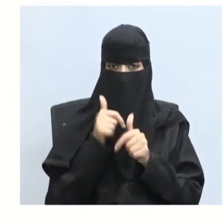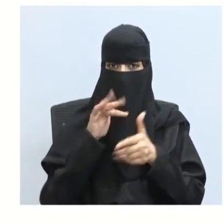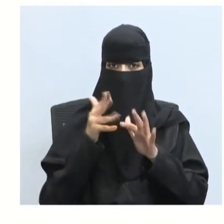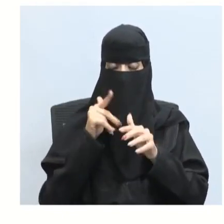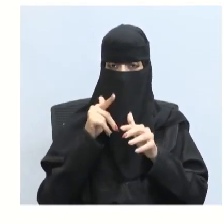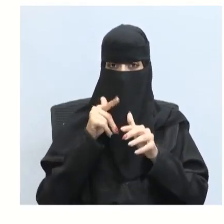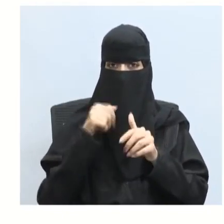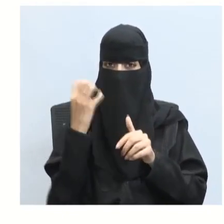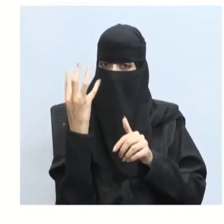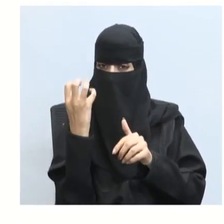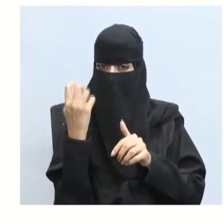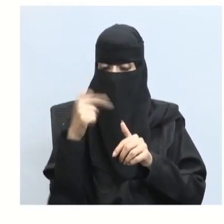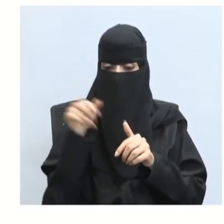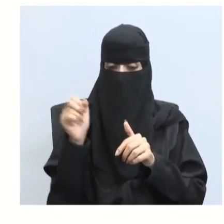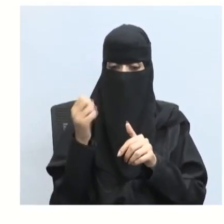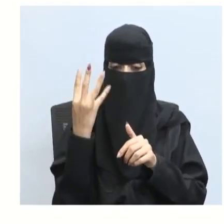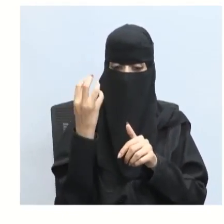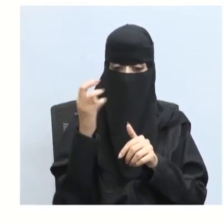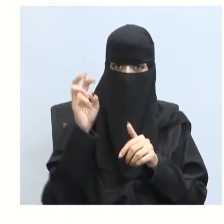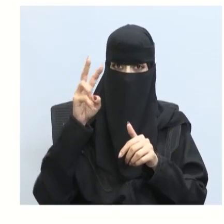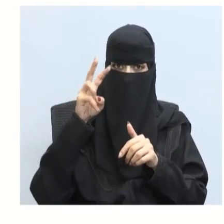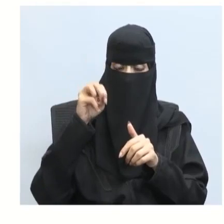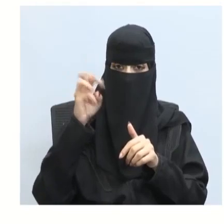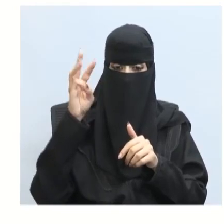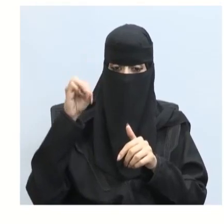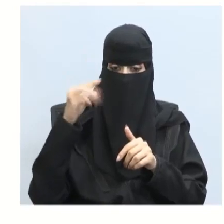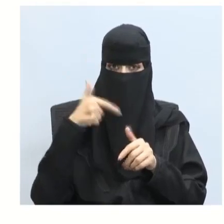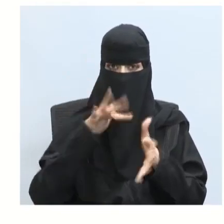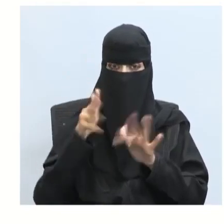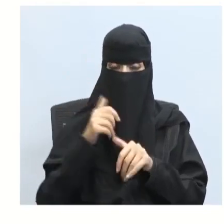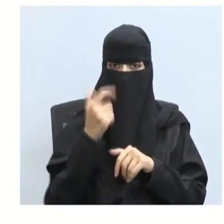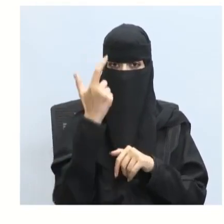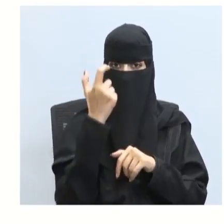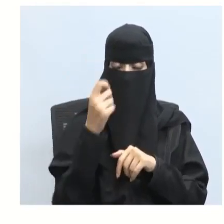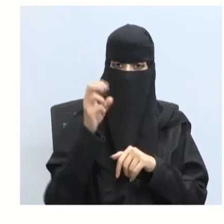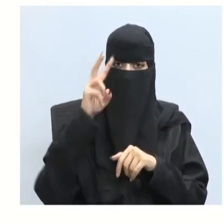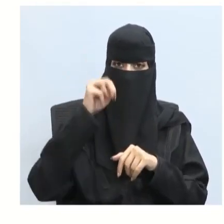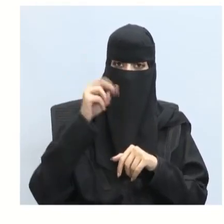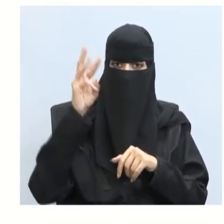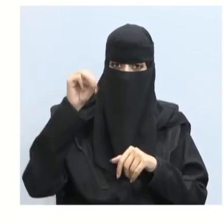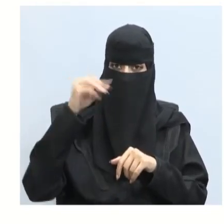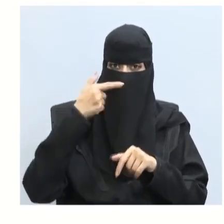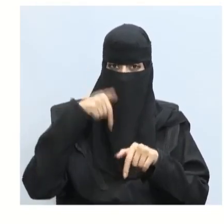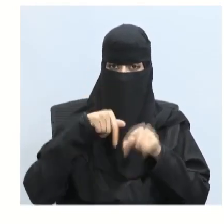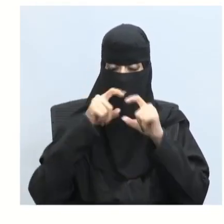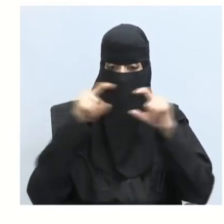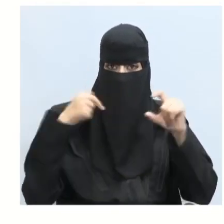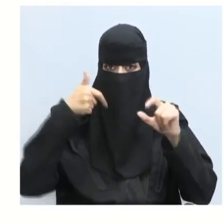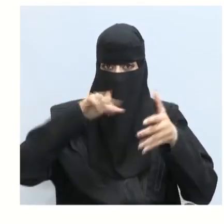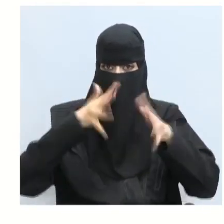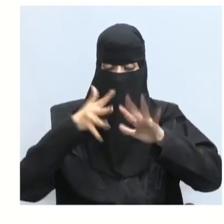يتراوح ما بين 400 نانومتر إلى 700 نانومتر إذن نطاق الضوء المرئي